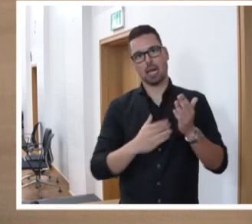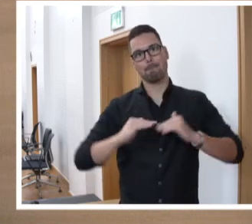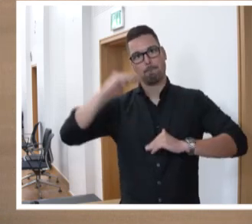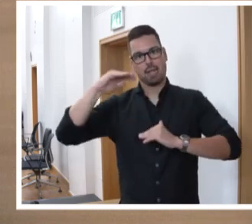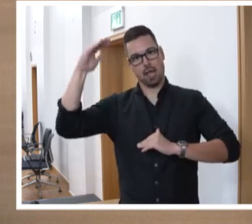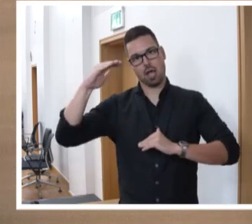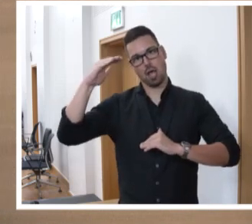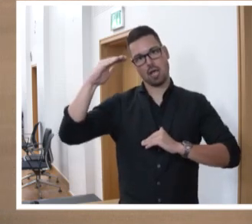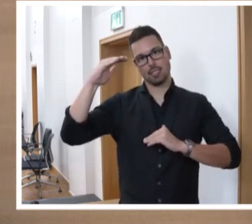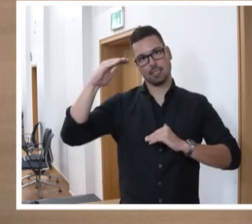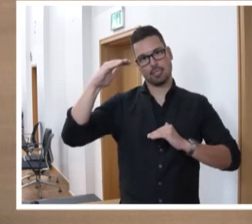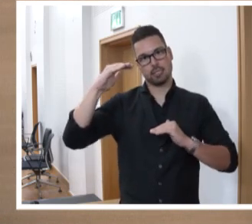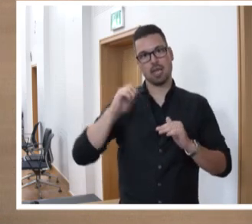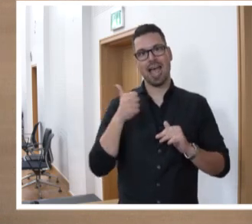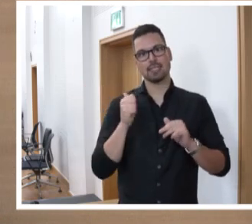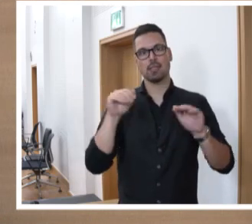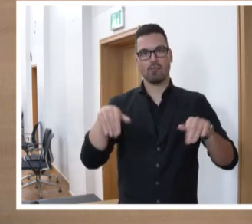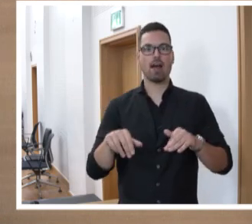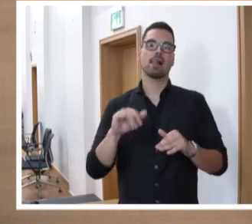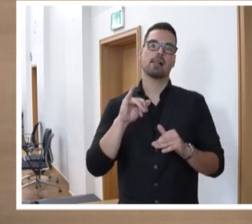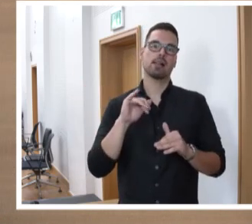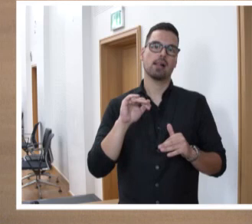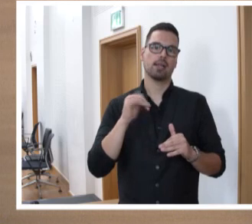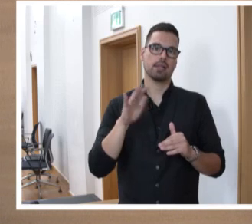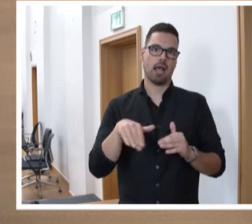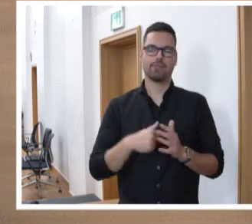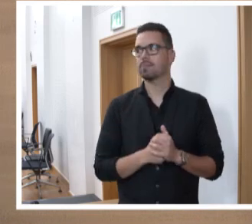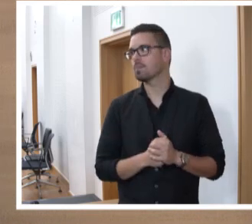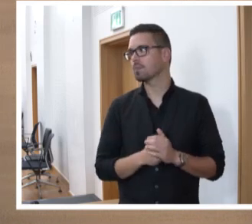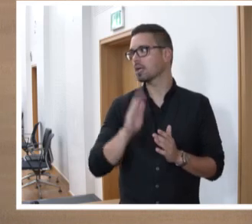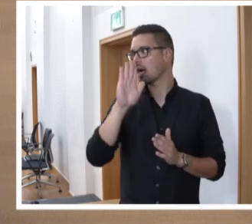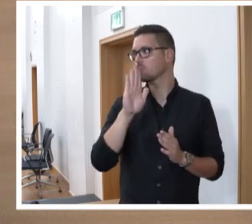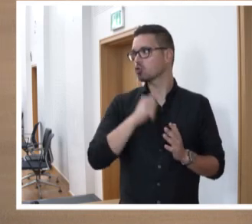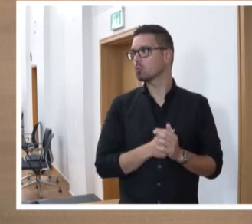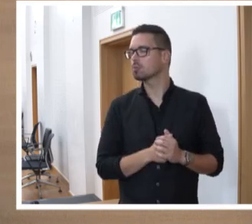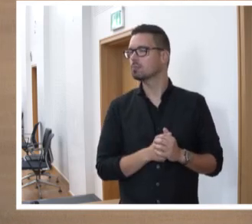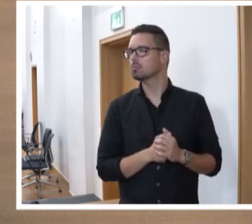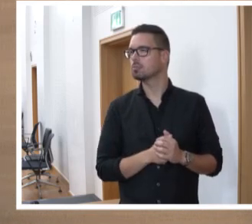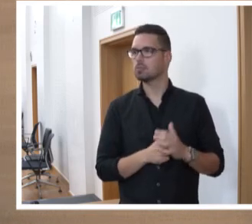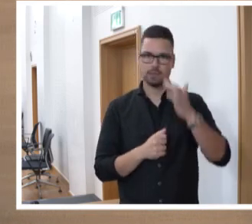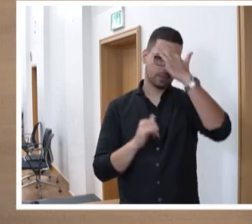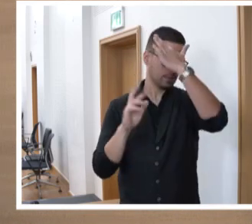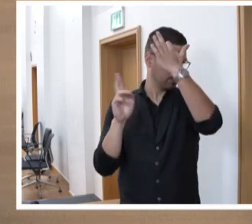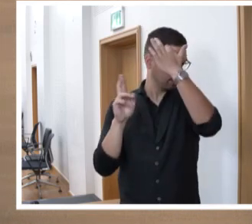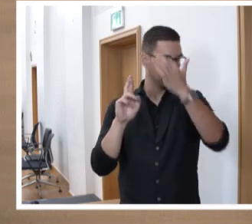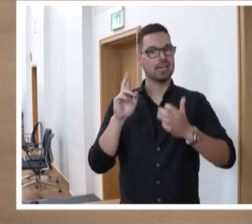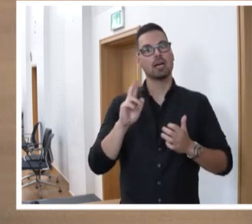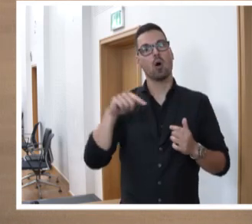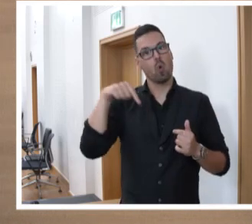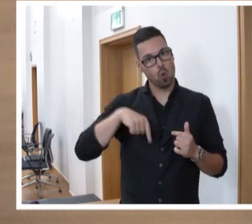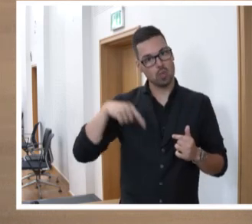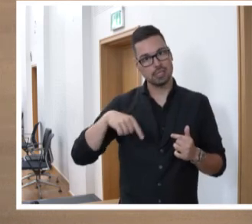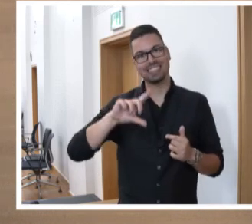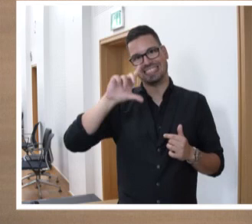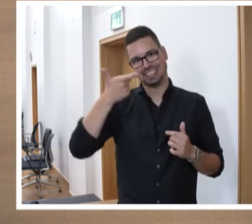Abgeordneten im Einzelfall beschließen. Wir kommen zur Abstimmung. Wer dafür ist, dass in der heutigen